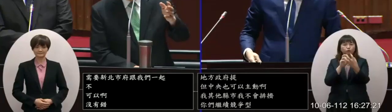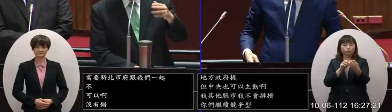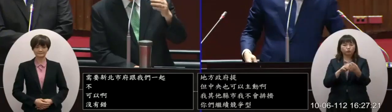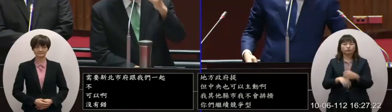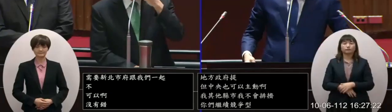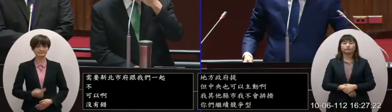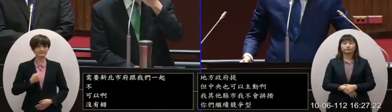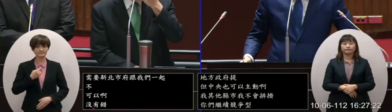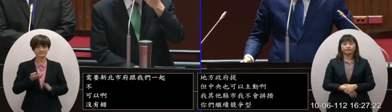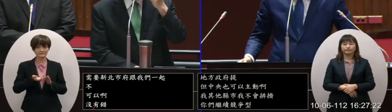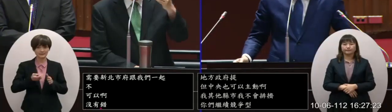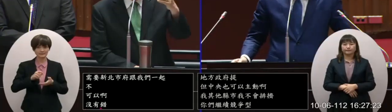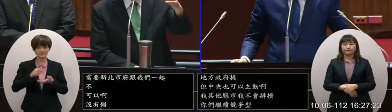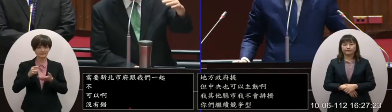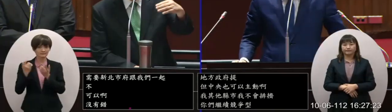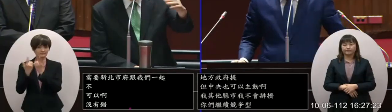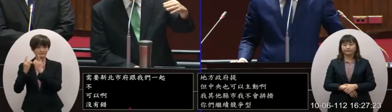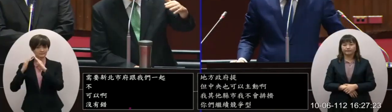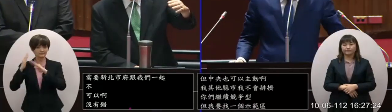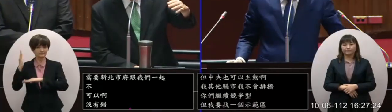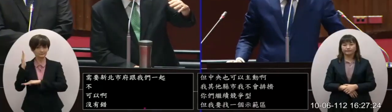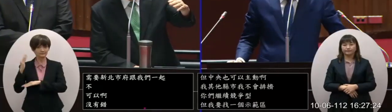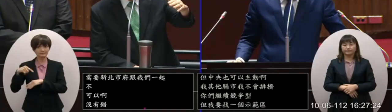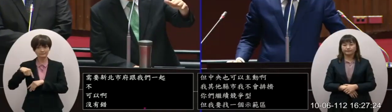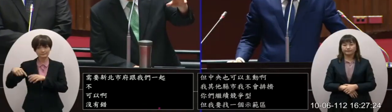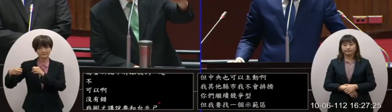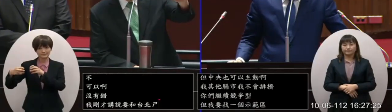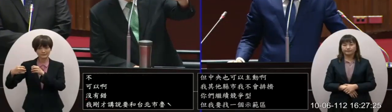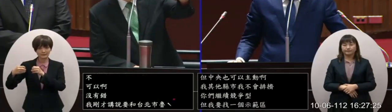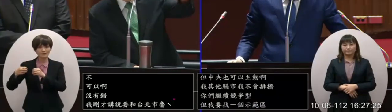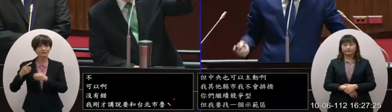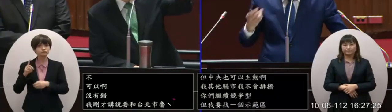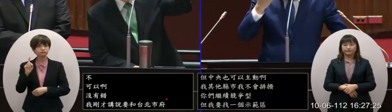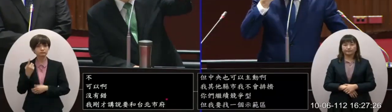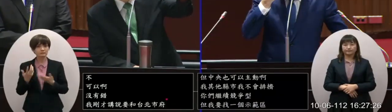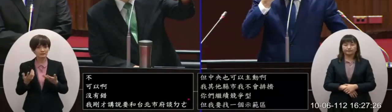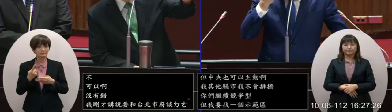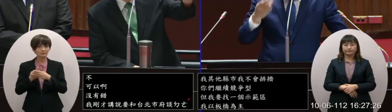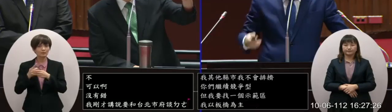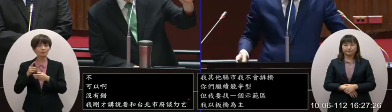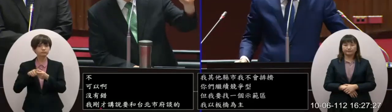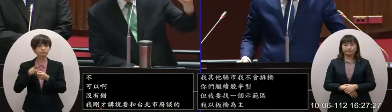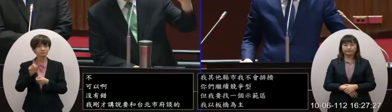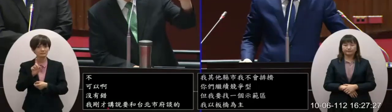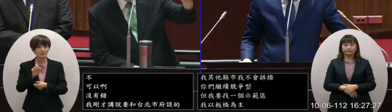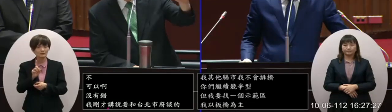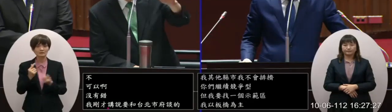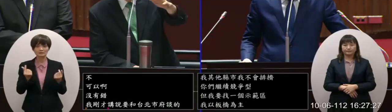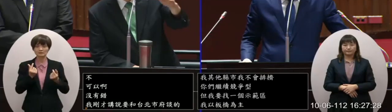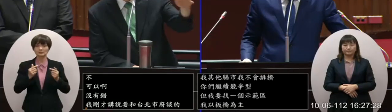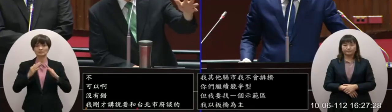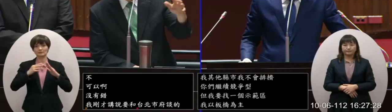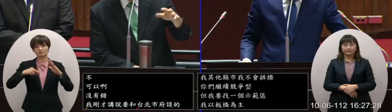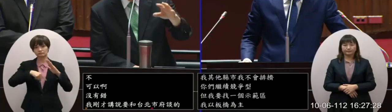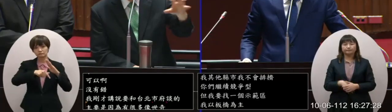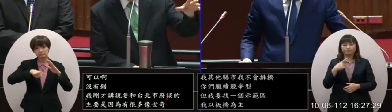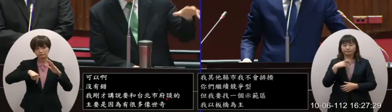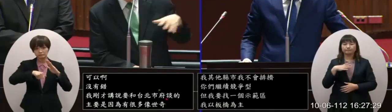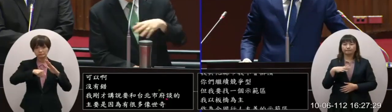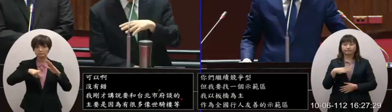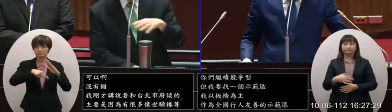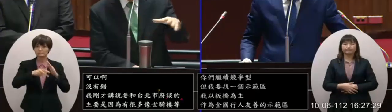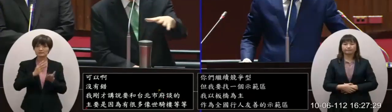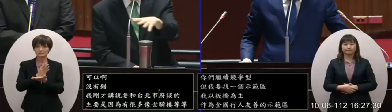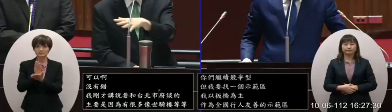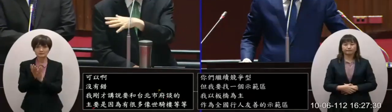我我我剛才講說要跟台北市政府來談的最主要的就是因為有很多的像是齊樓啊等等我知道我知道